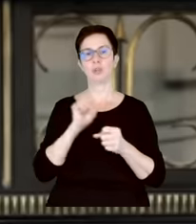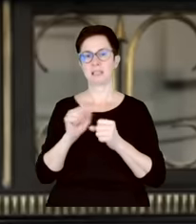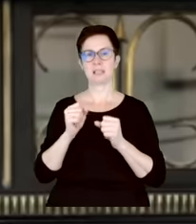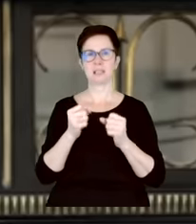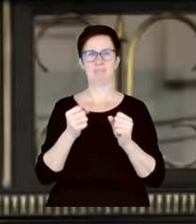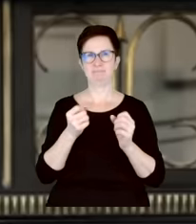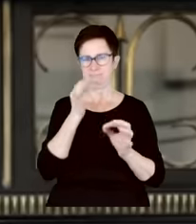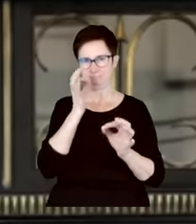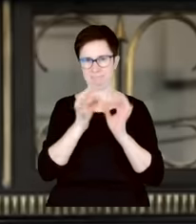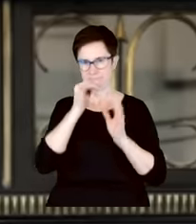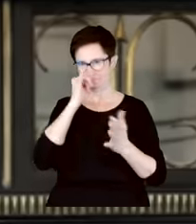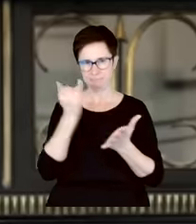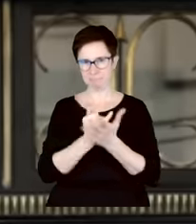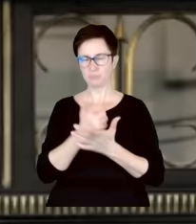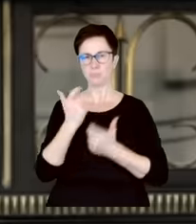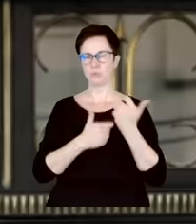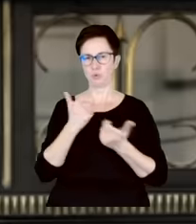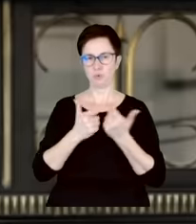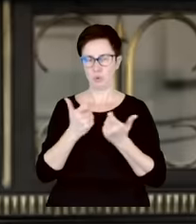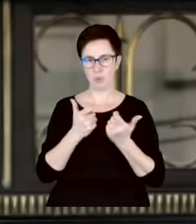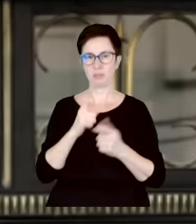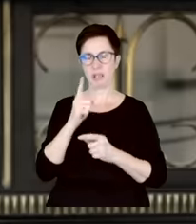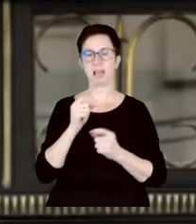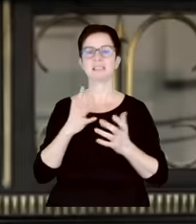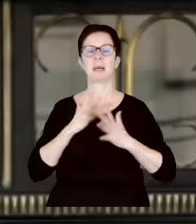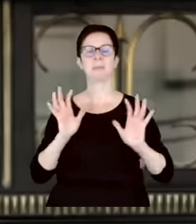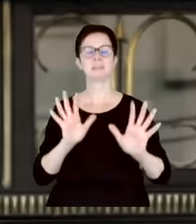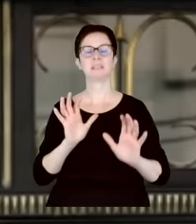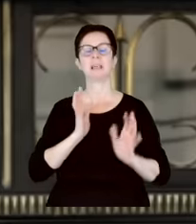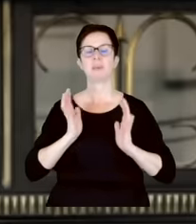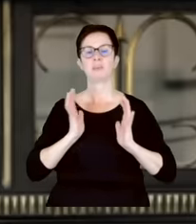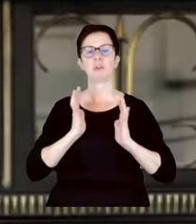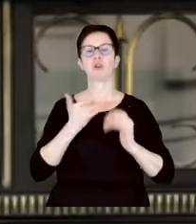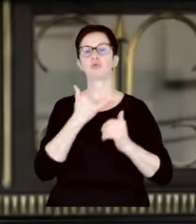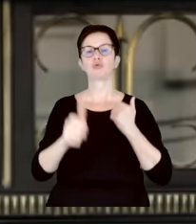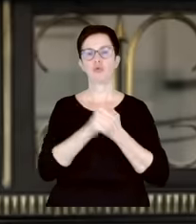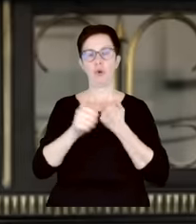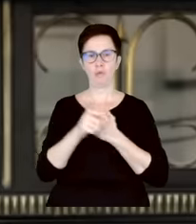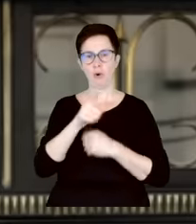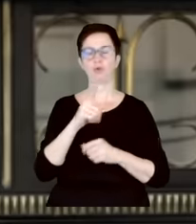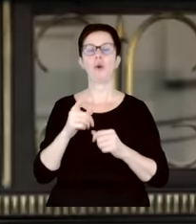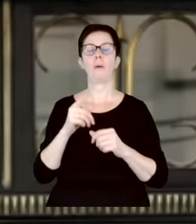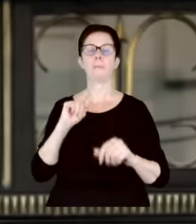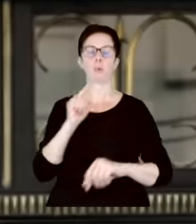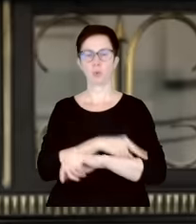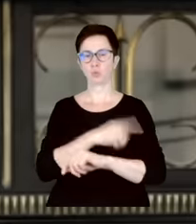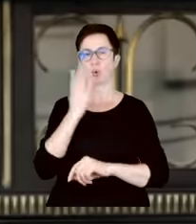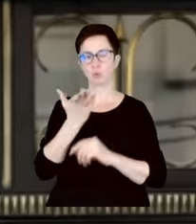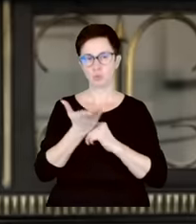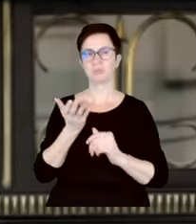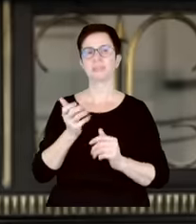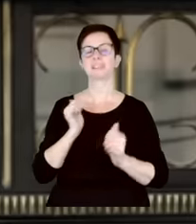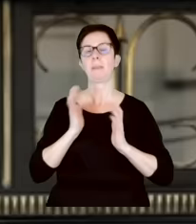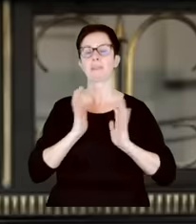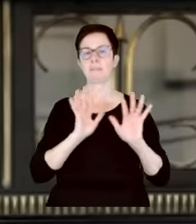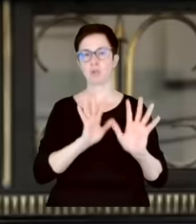przeprowadzenie tego. Natomiast jeżeli chodzi o zabezpieczenie wszelkich dowodów, prokuratura je zabezpieczyła. Natomiast myślę,